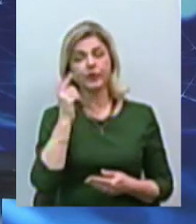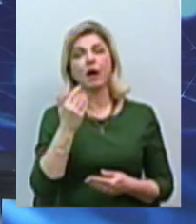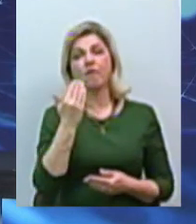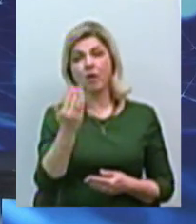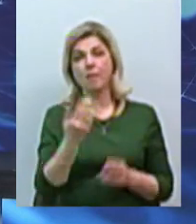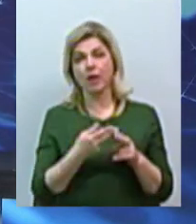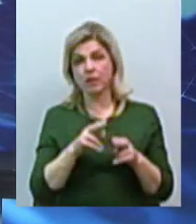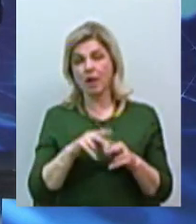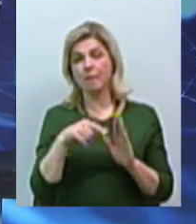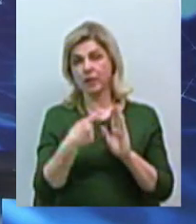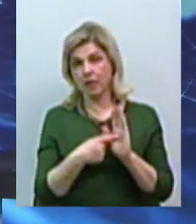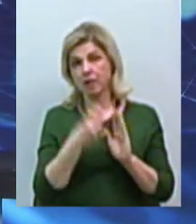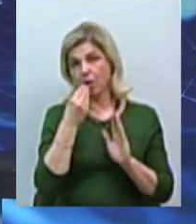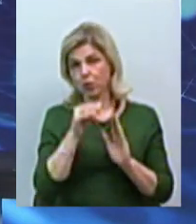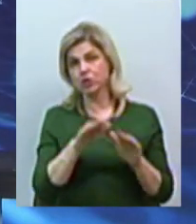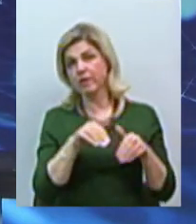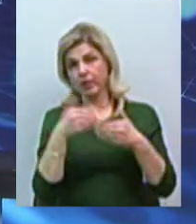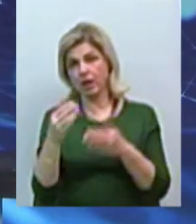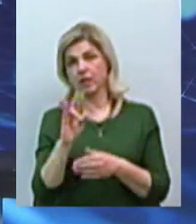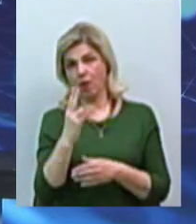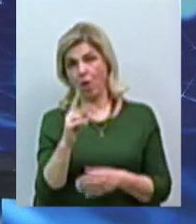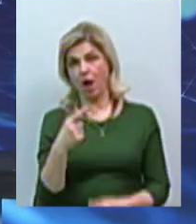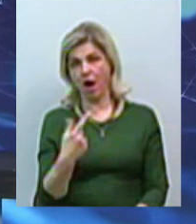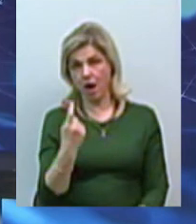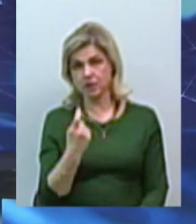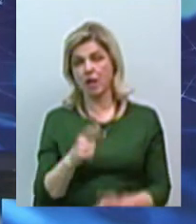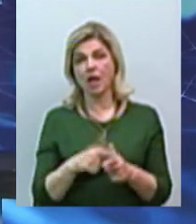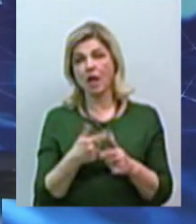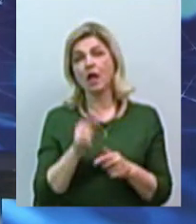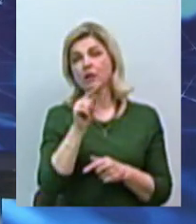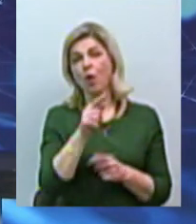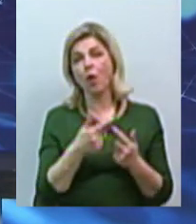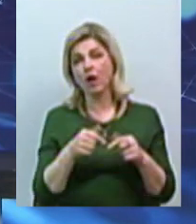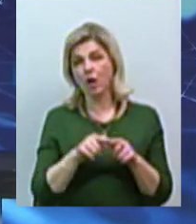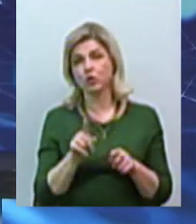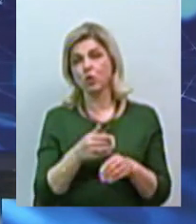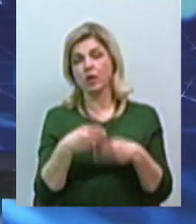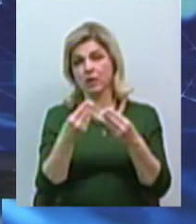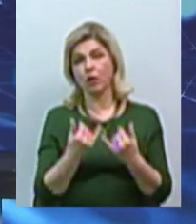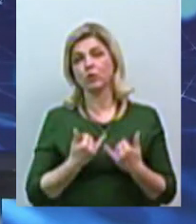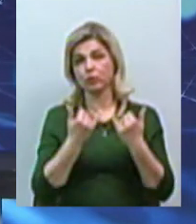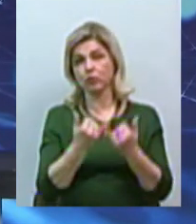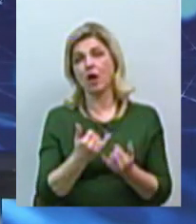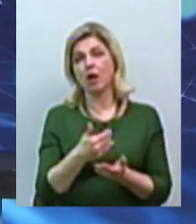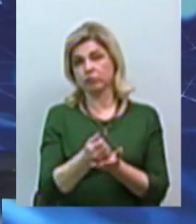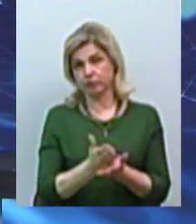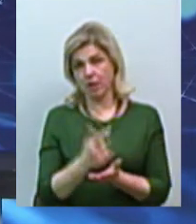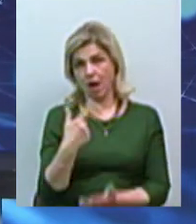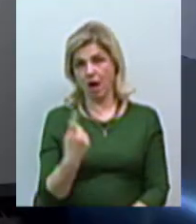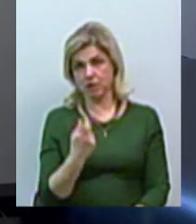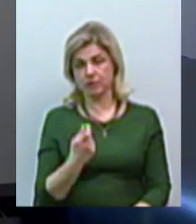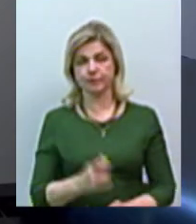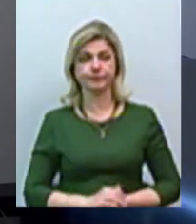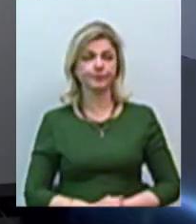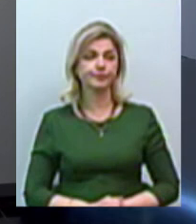що вам з тим питанням краще звернутися до Миколаїв газу або до тої організації, яка вам надає послуги з постачання газу. Це